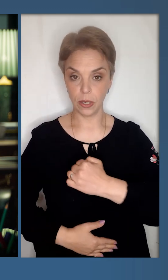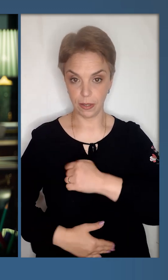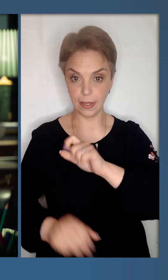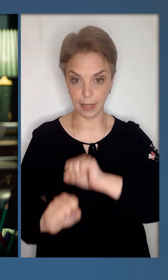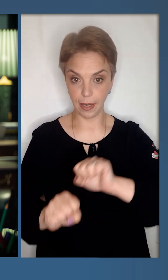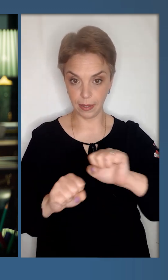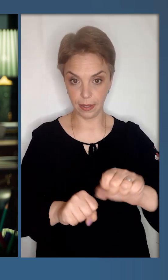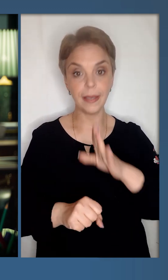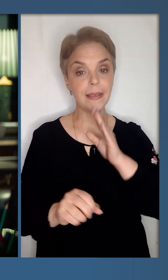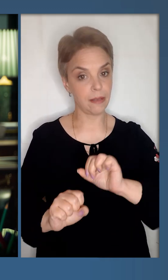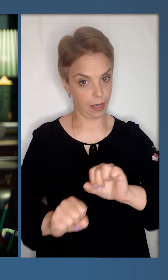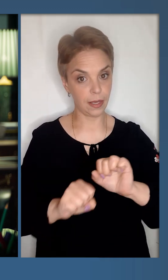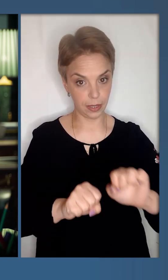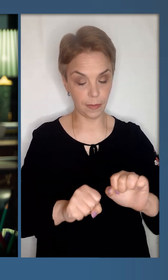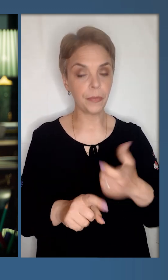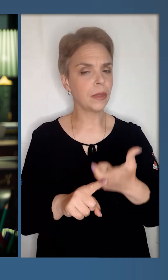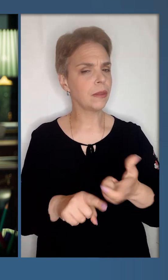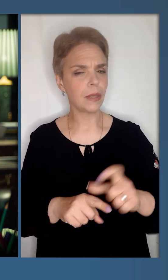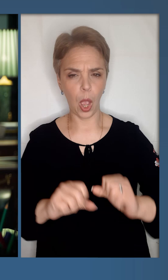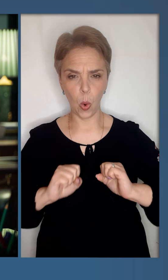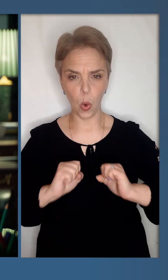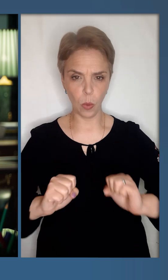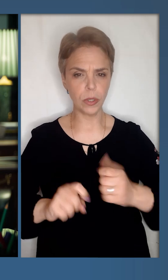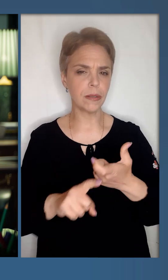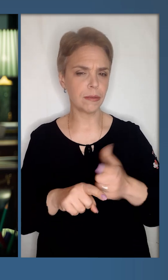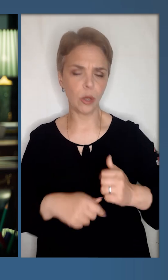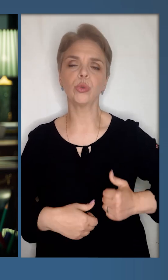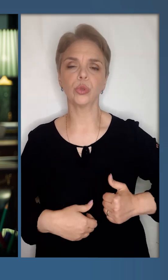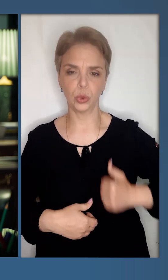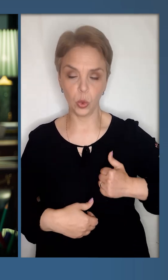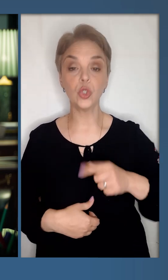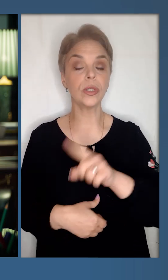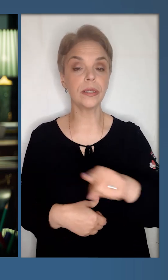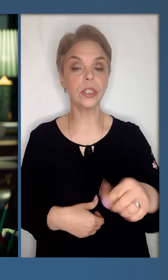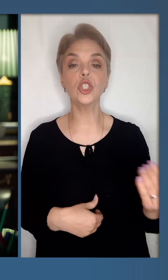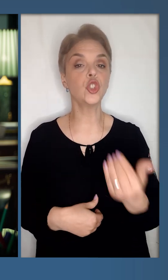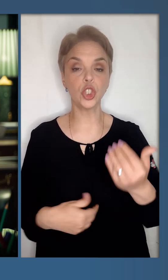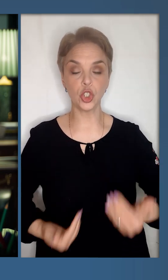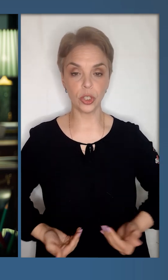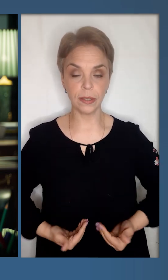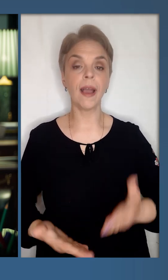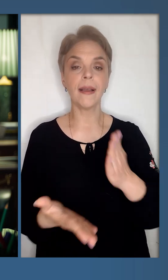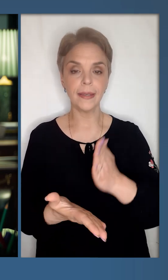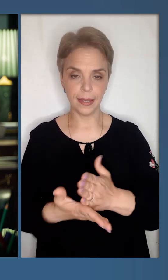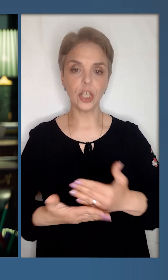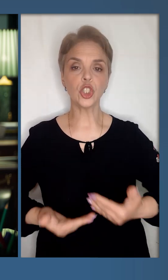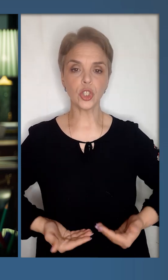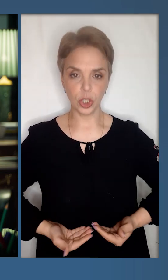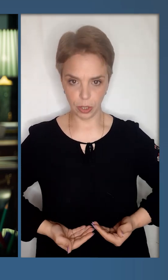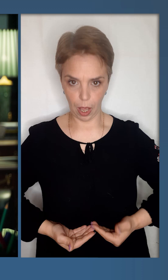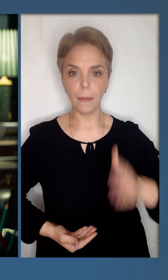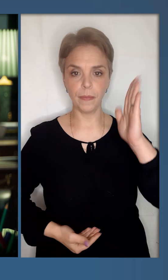наших захисників і захисниць. Найхоробріші, найдостойніші ті, чиї життя є